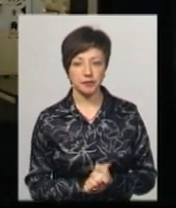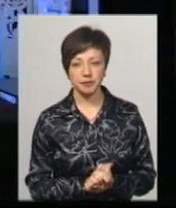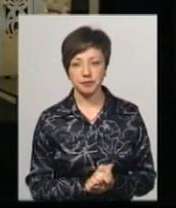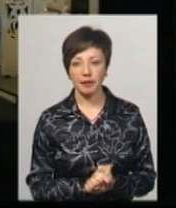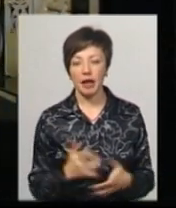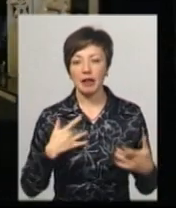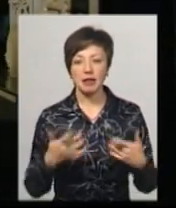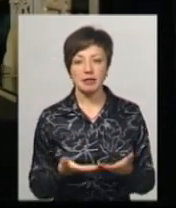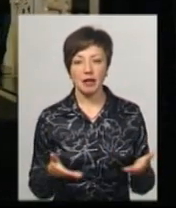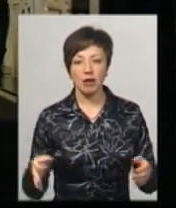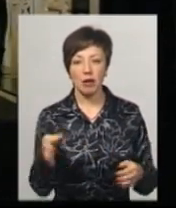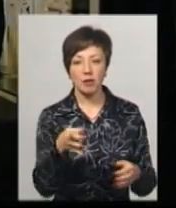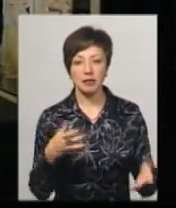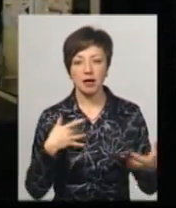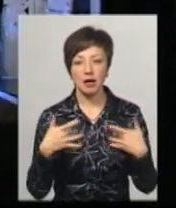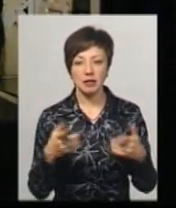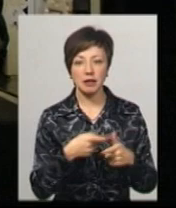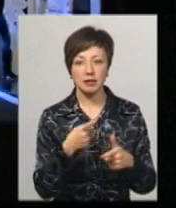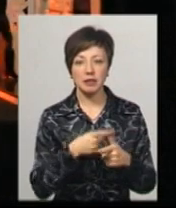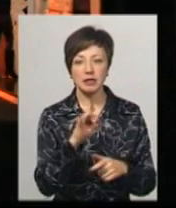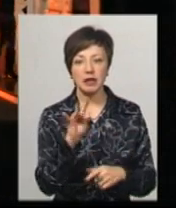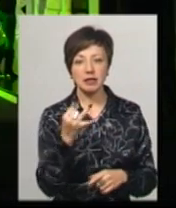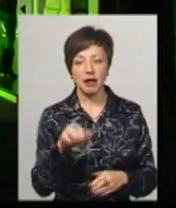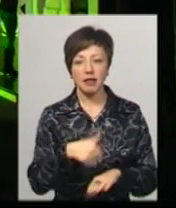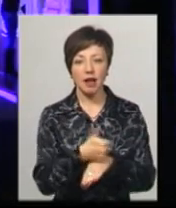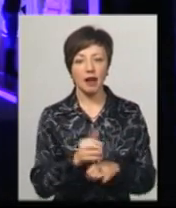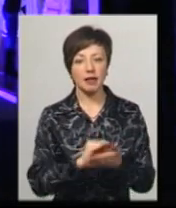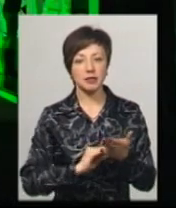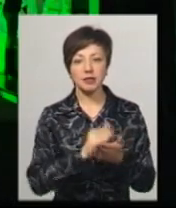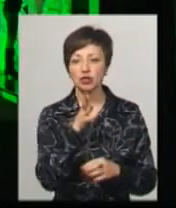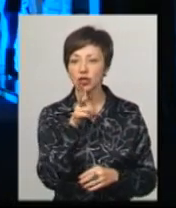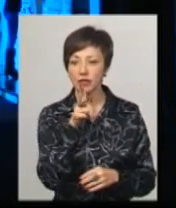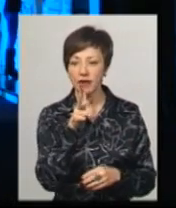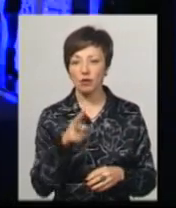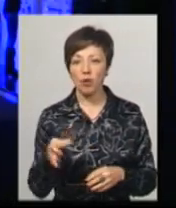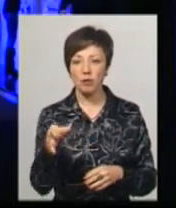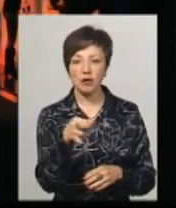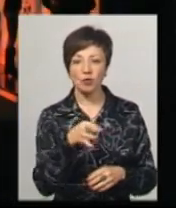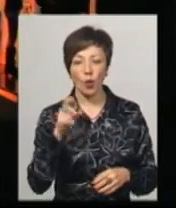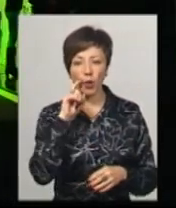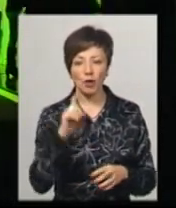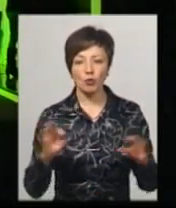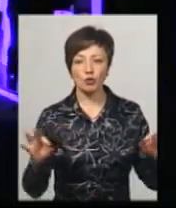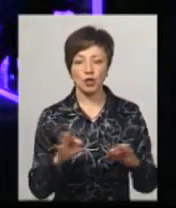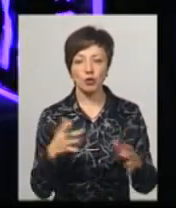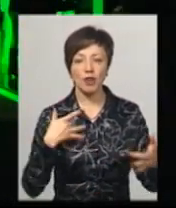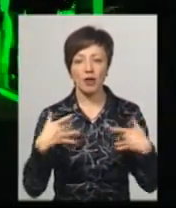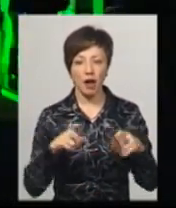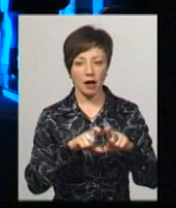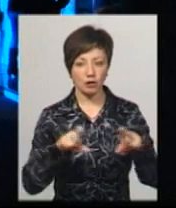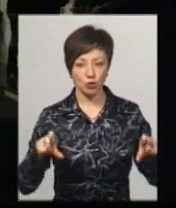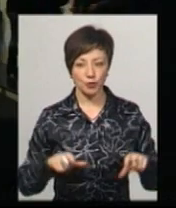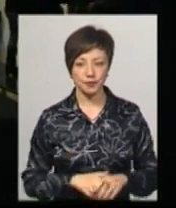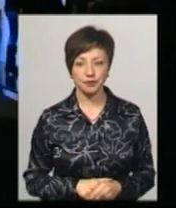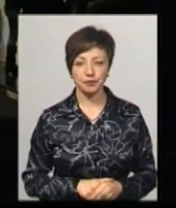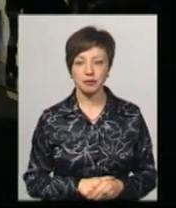На сцені облмуздрамтеатру імені Михайла Старицького генеральна репетиція Чернівецького академічного обласного українського музично-драматичного театру імені